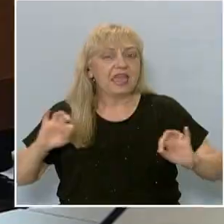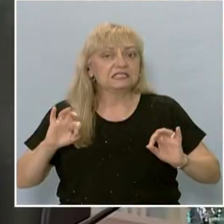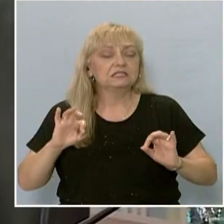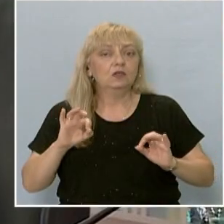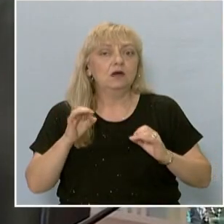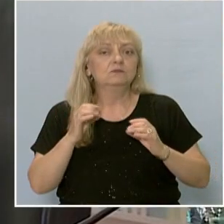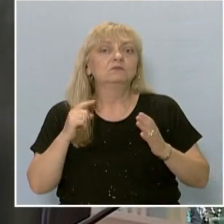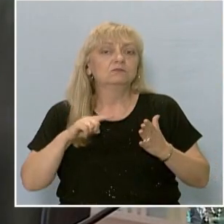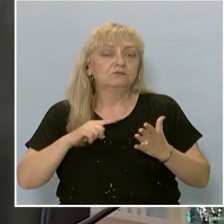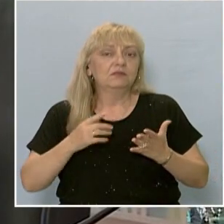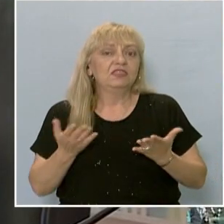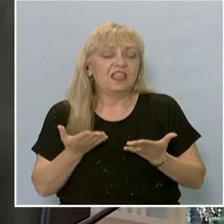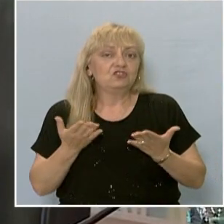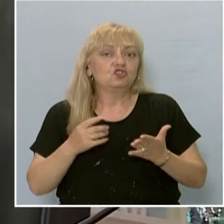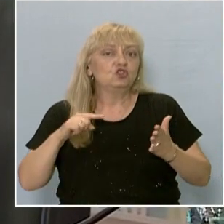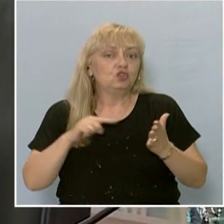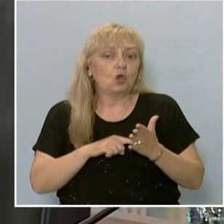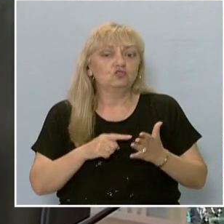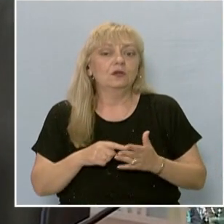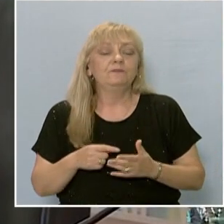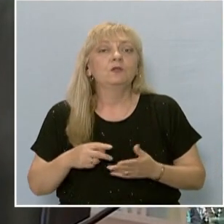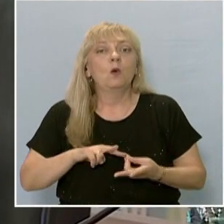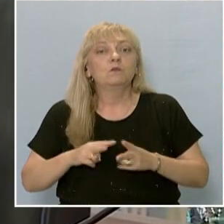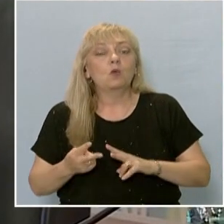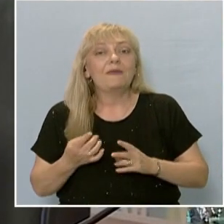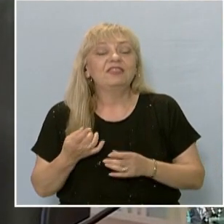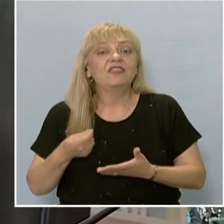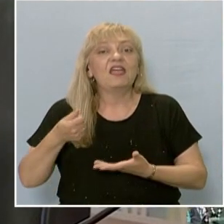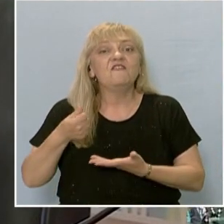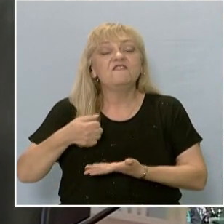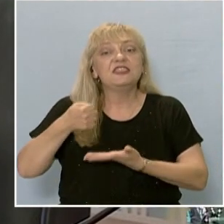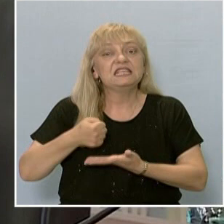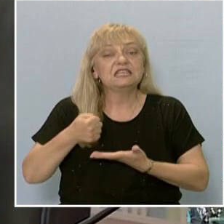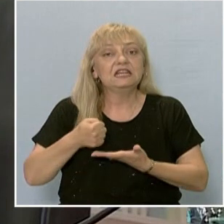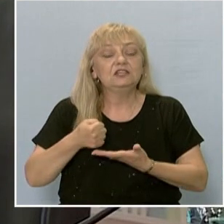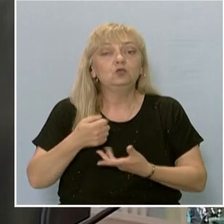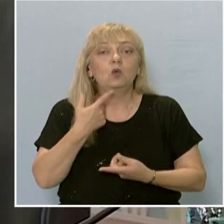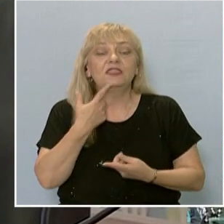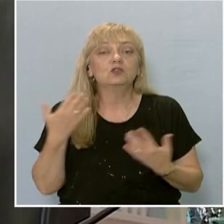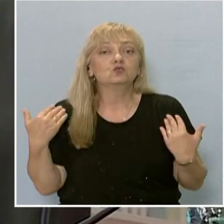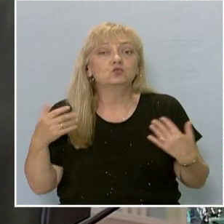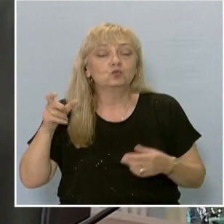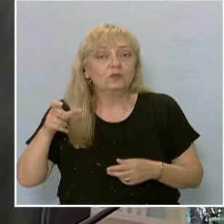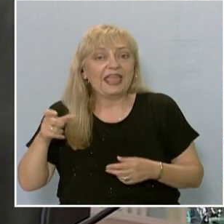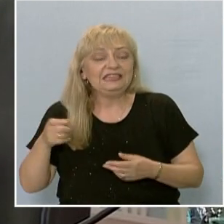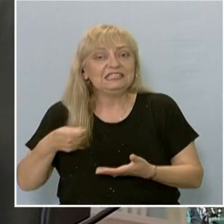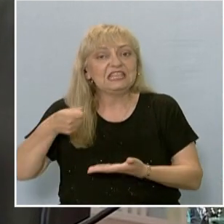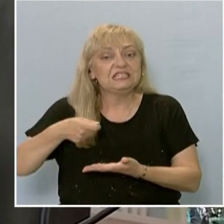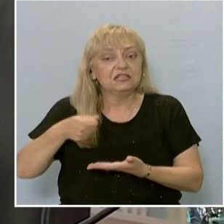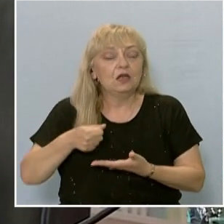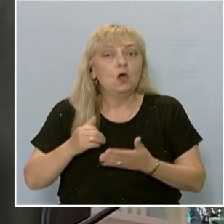точка. Промяна в модела на финансиране, включително чрез издръжката на студентите, включително чрез повишаване на